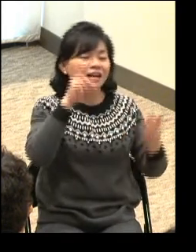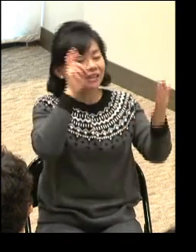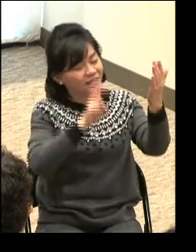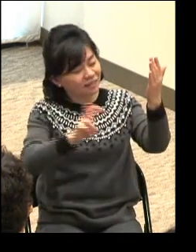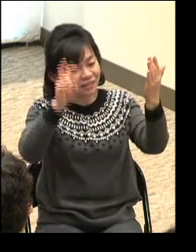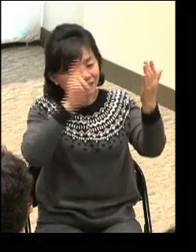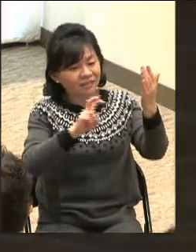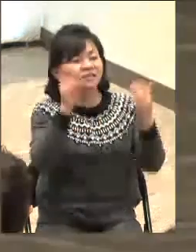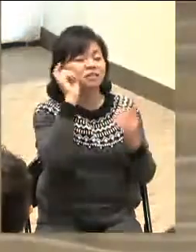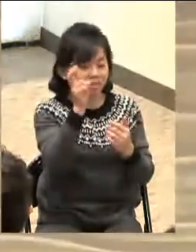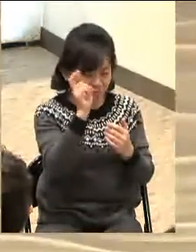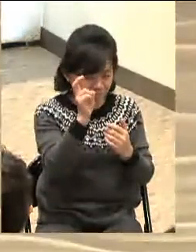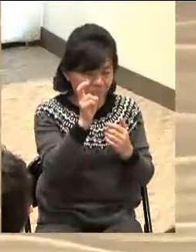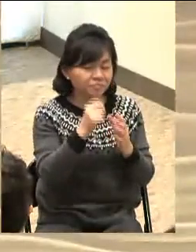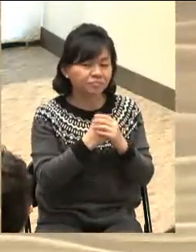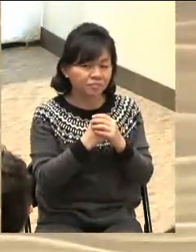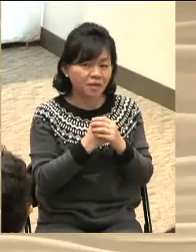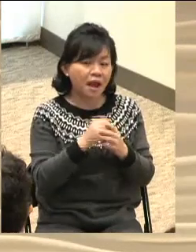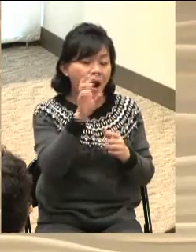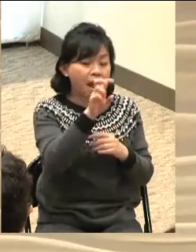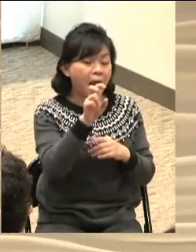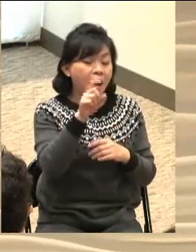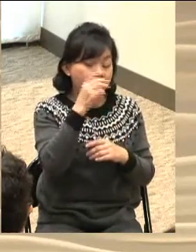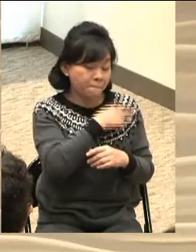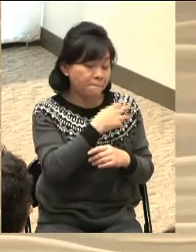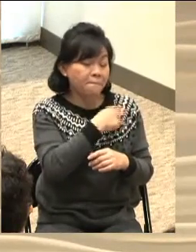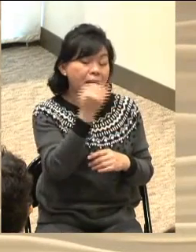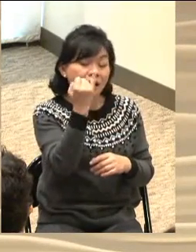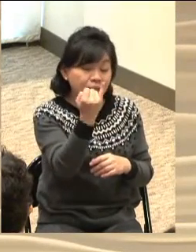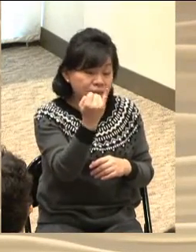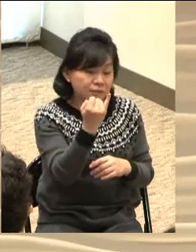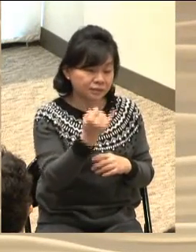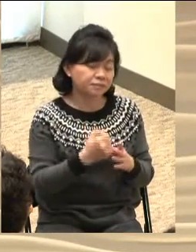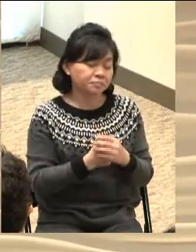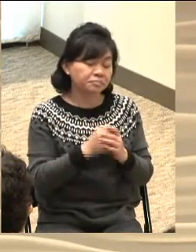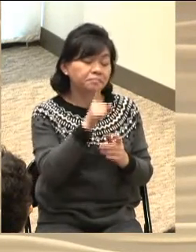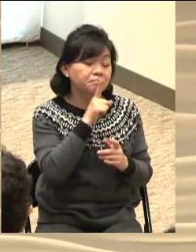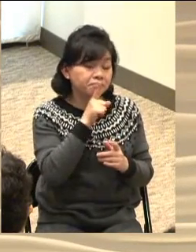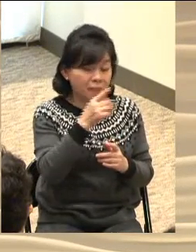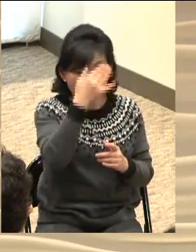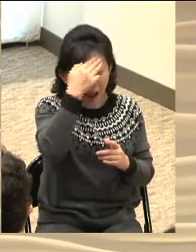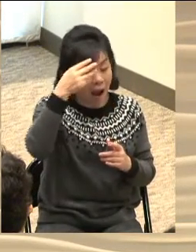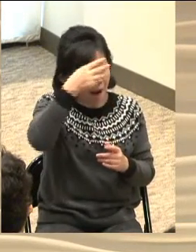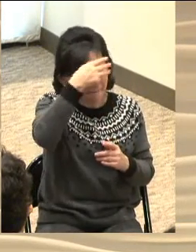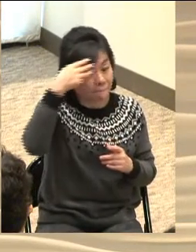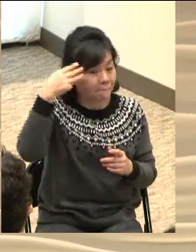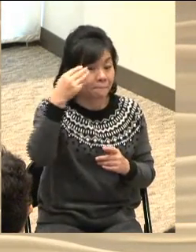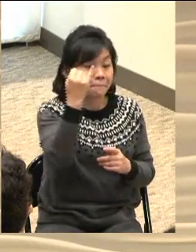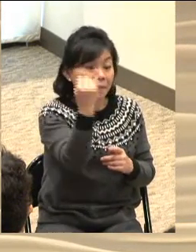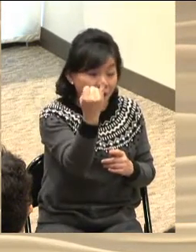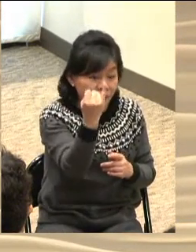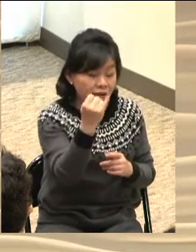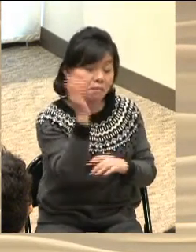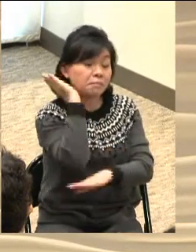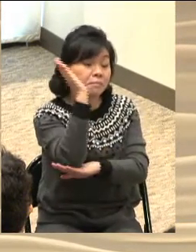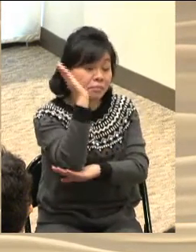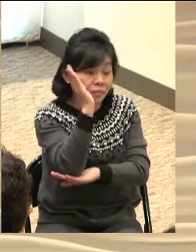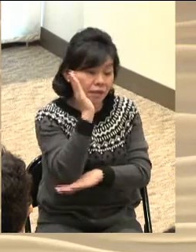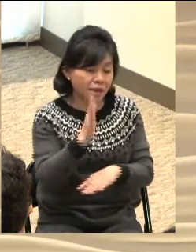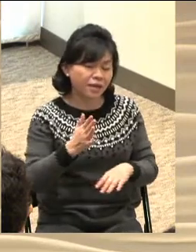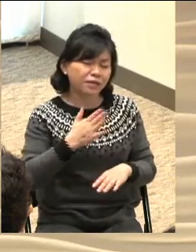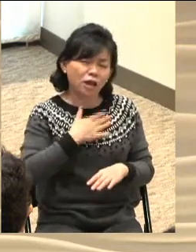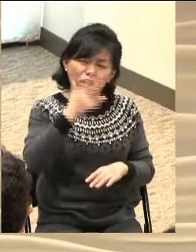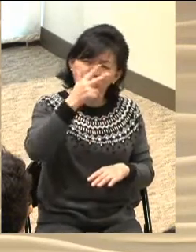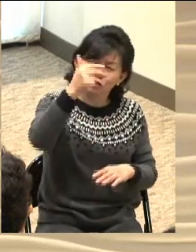46절 이하에서 마리아의 찬송이 이렇게 나오죠 마리아가 이래되 내 영혼이 주를 찬양하며 내